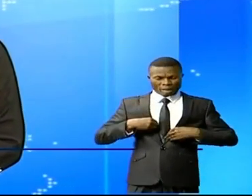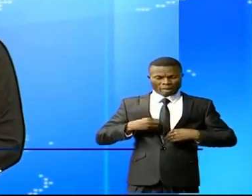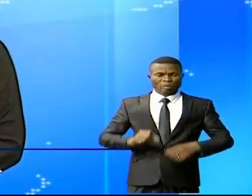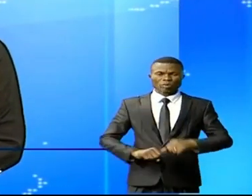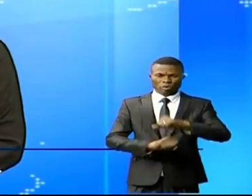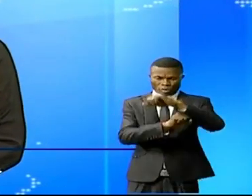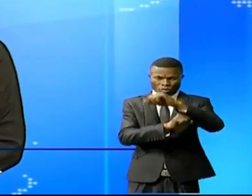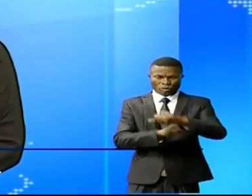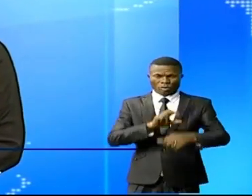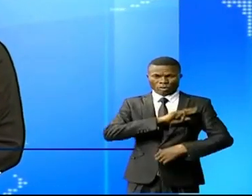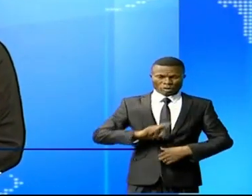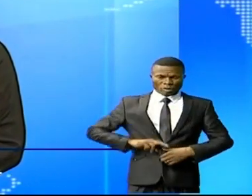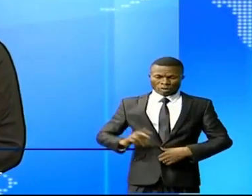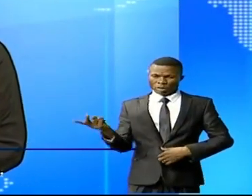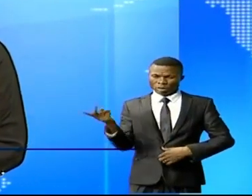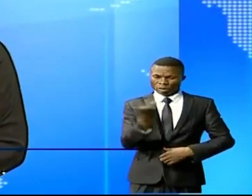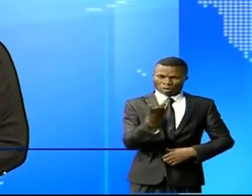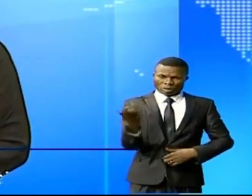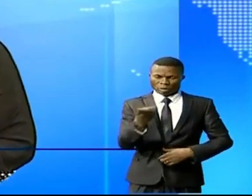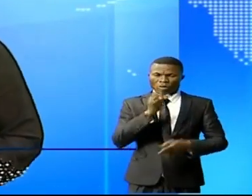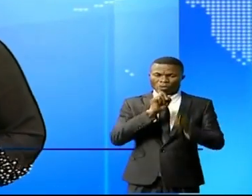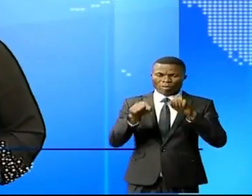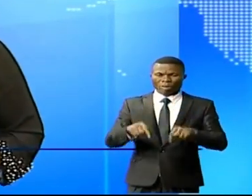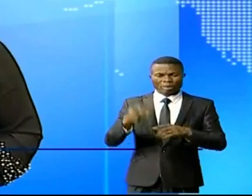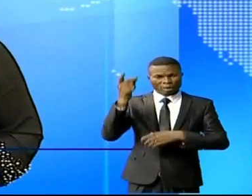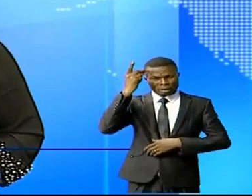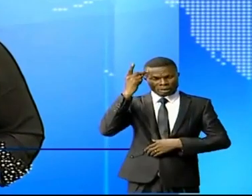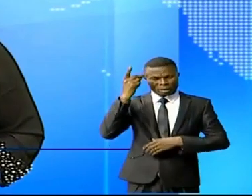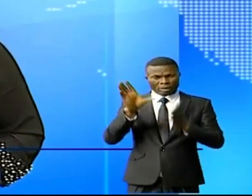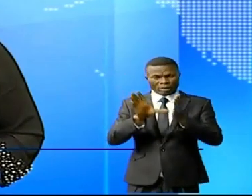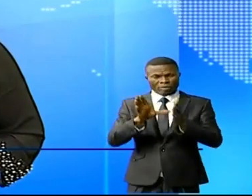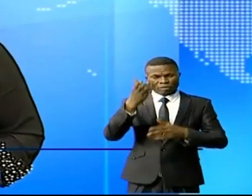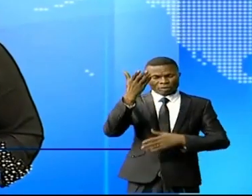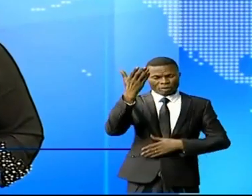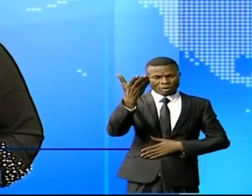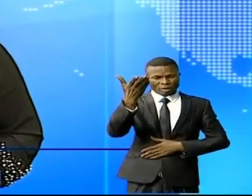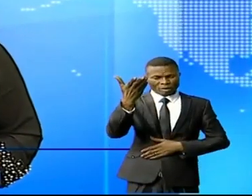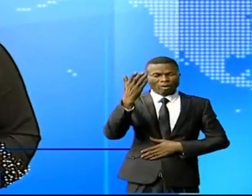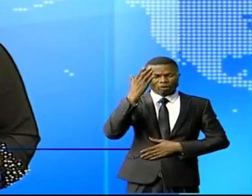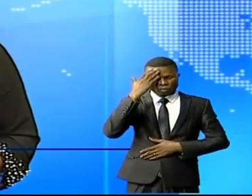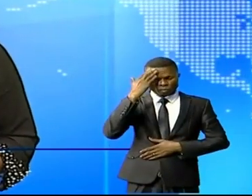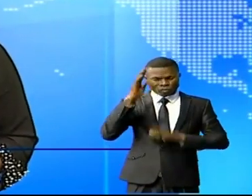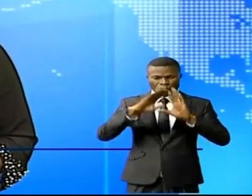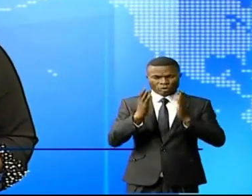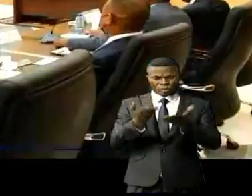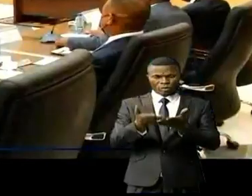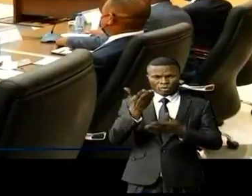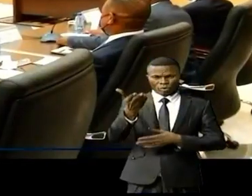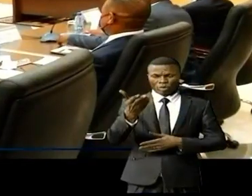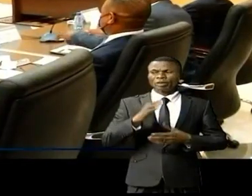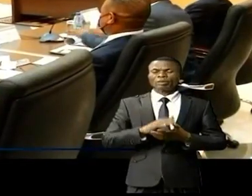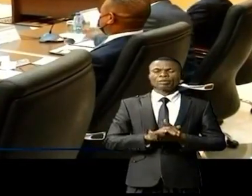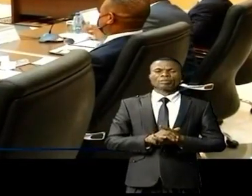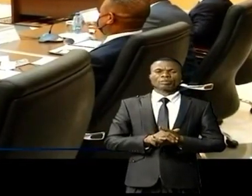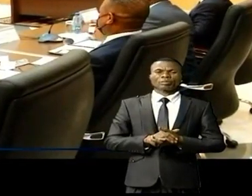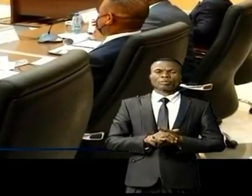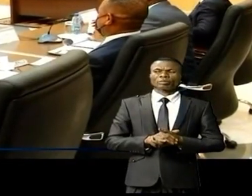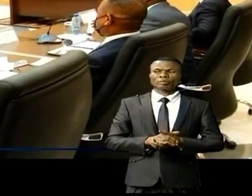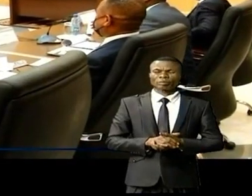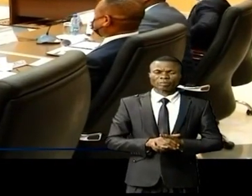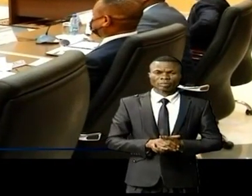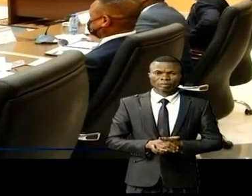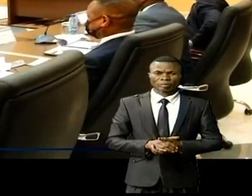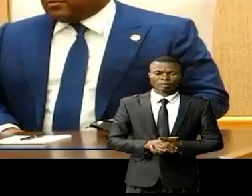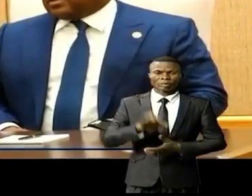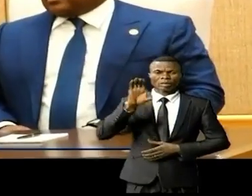lors d'un entretien à Kinshasa, la capitale. Jean-Pierre Kibondé-Somoué pour le reportage. La